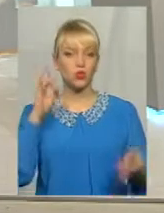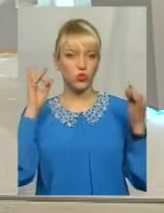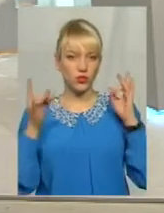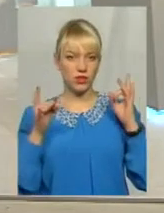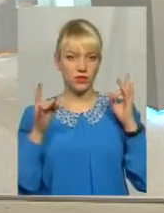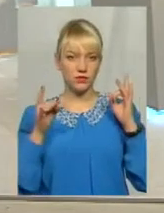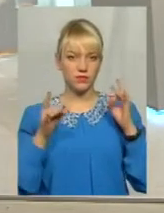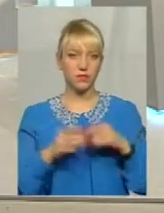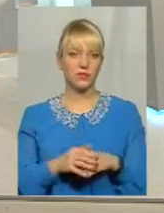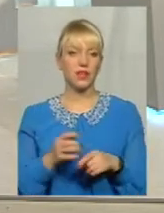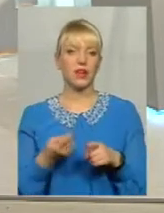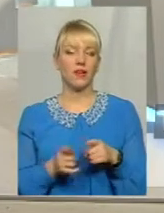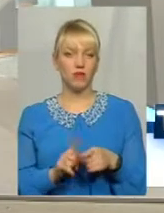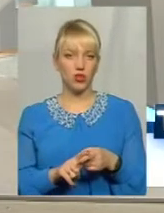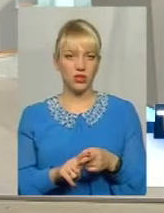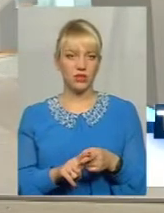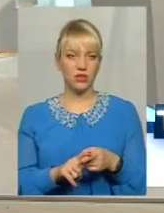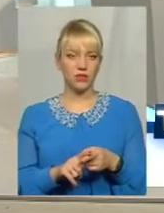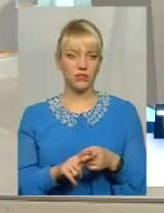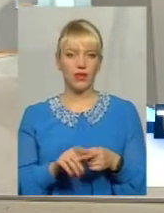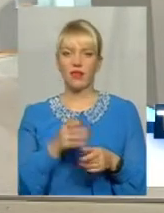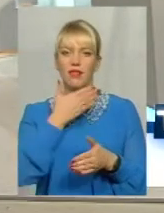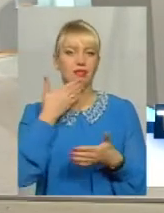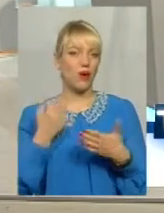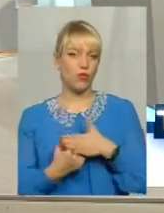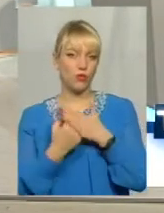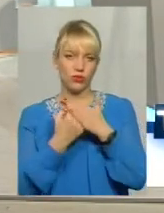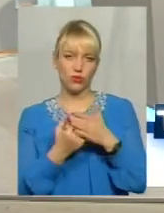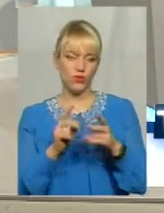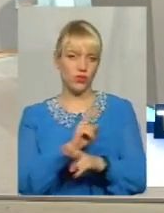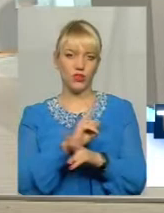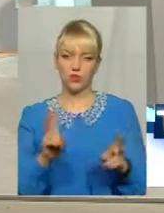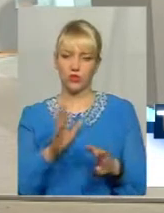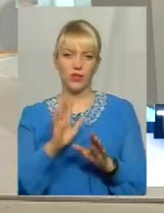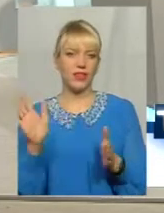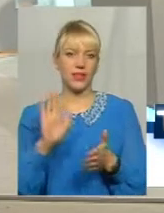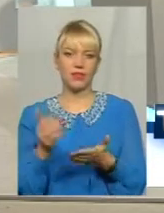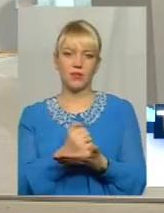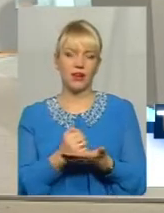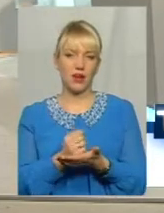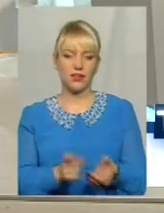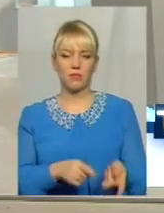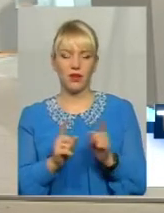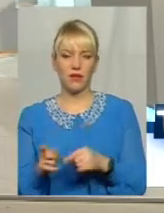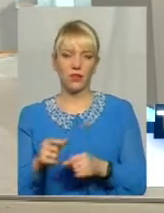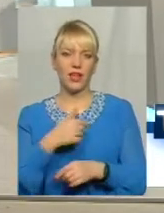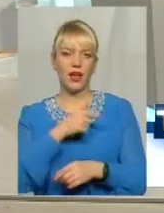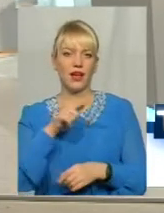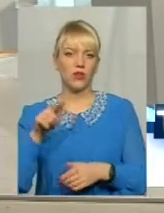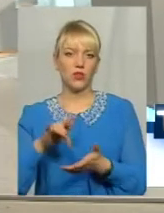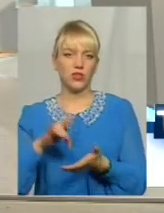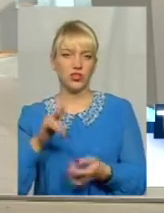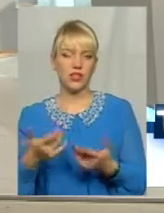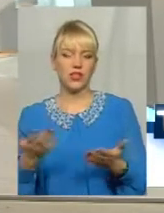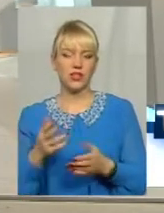Чутки вони необґрунтовані, тому що ніхто не збирається переводити кардіологічний центр, який планується